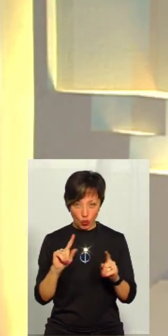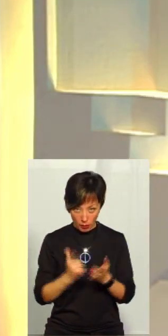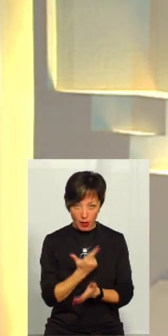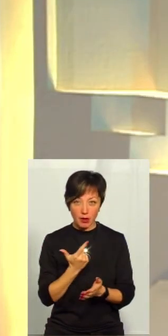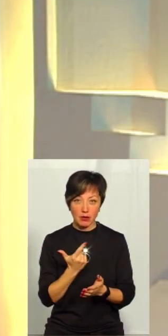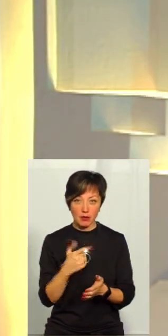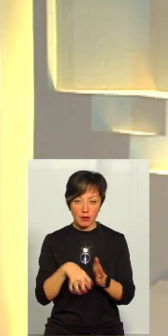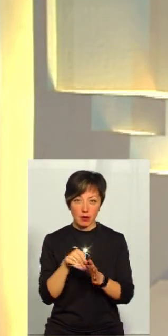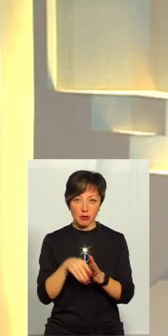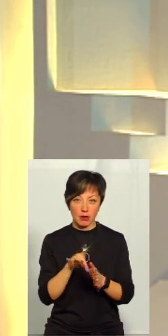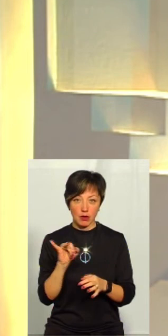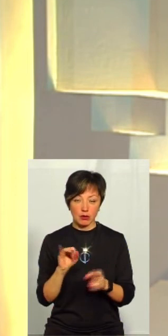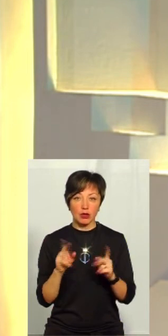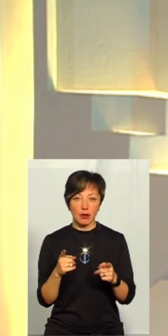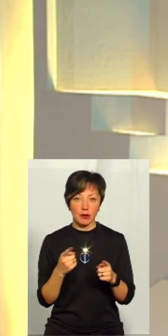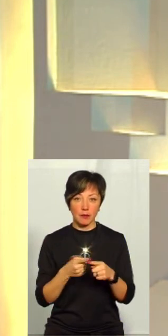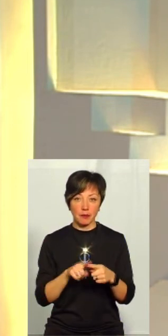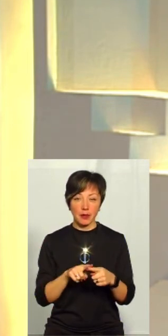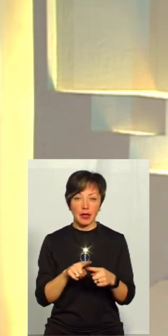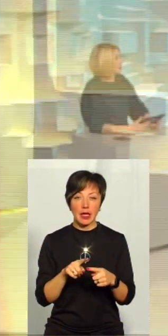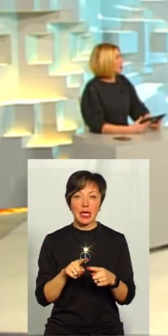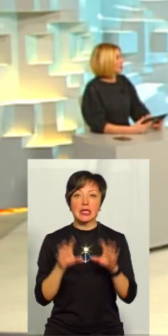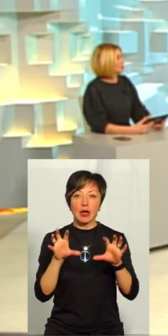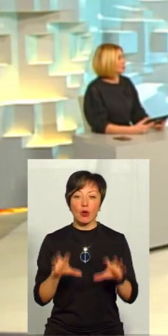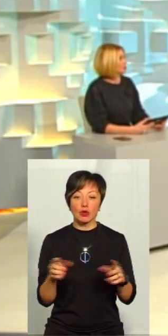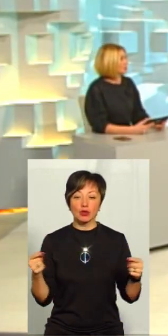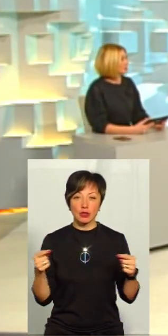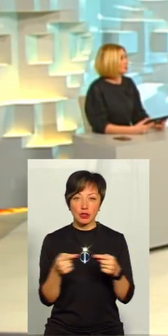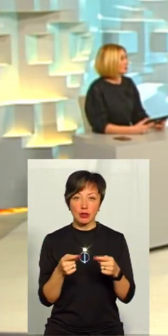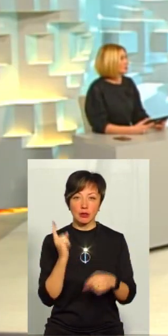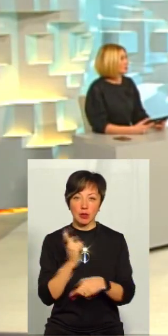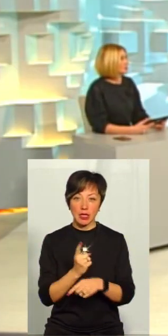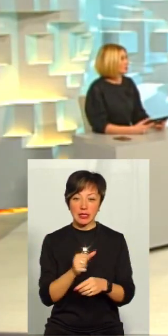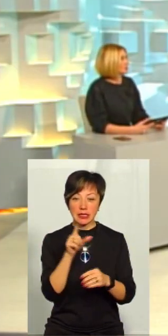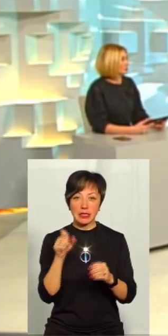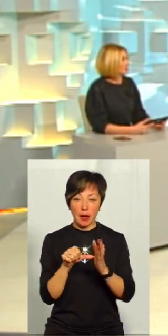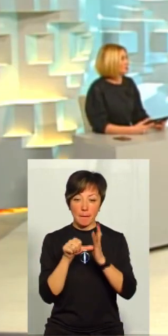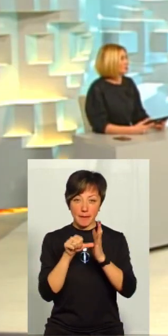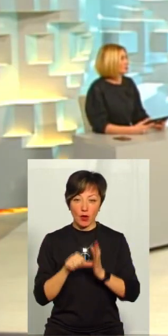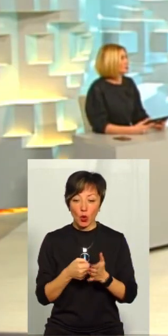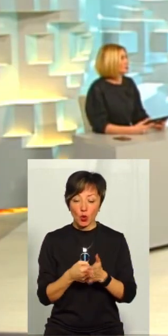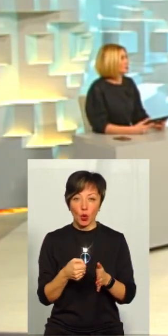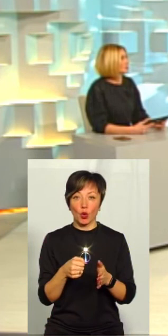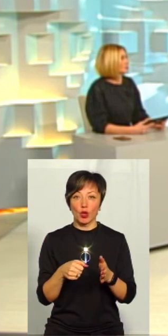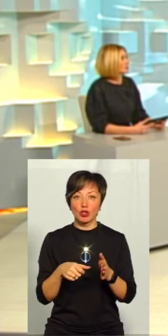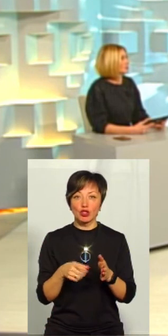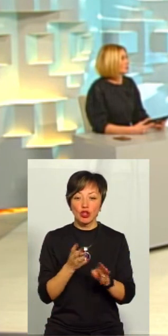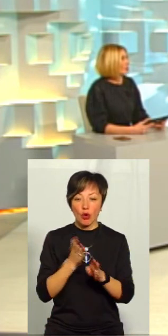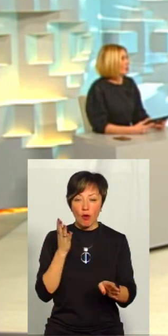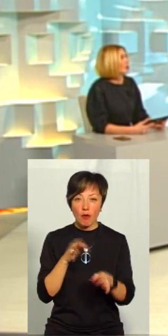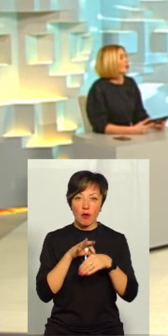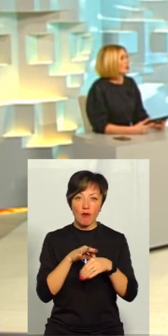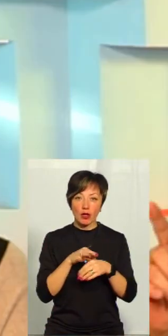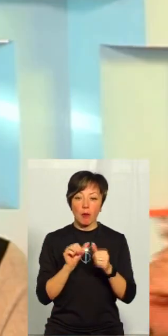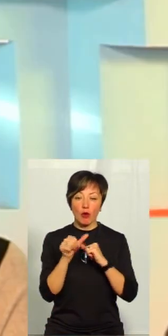що, тоді восени знову вибори? Чи як це має? Закон чітко забороняє за пів року до чергових проводити позачергові або